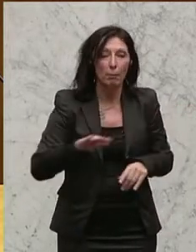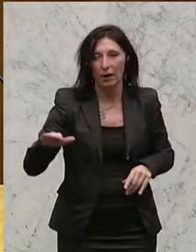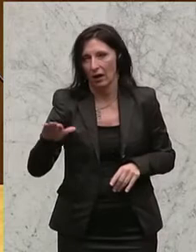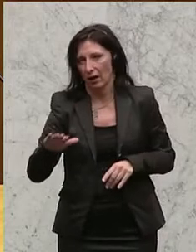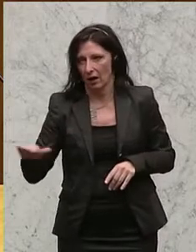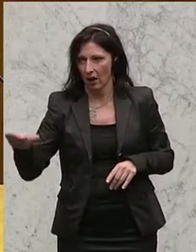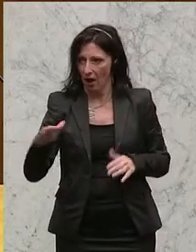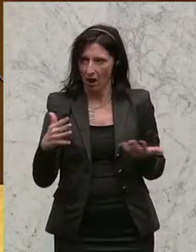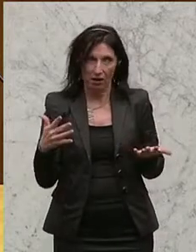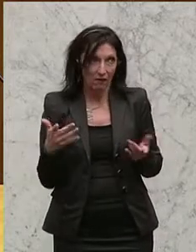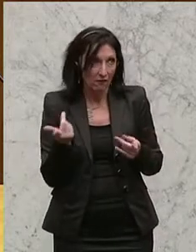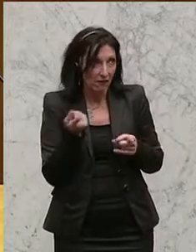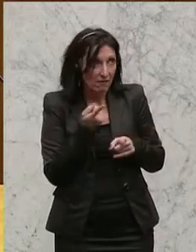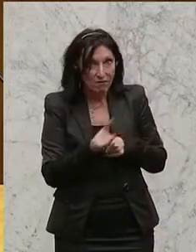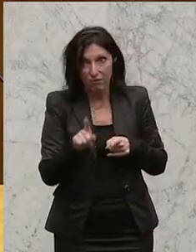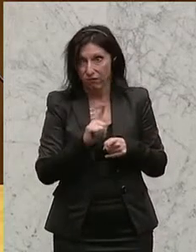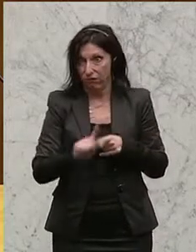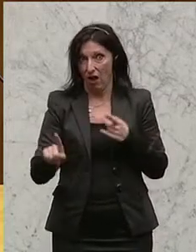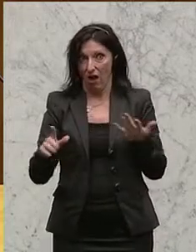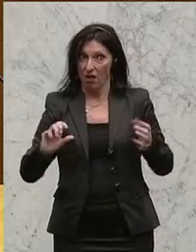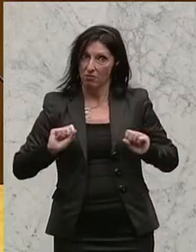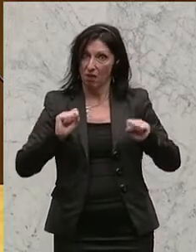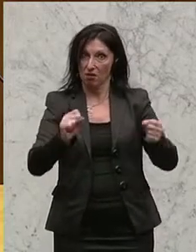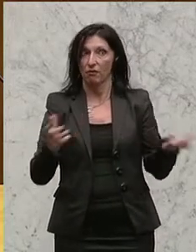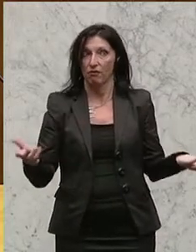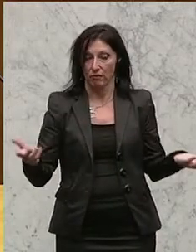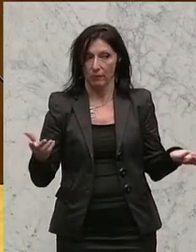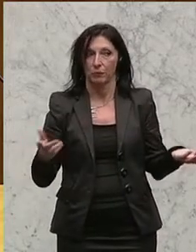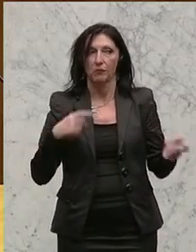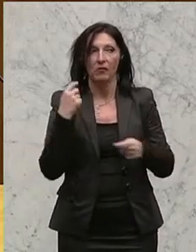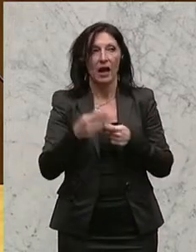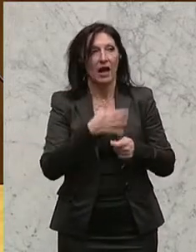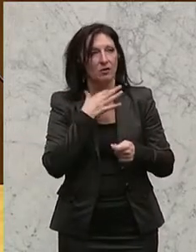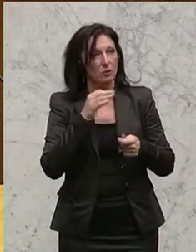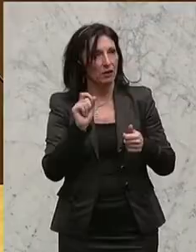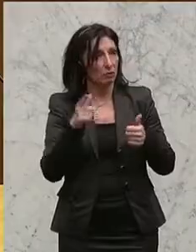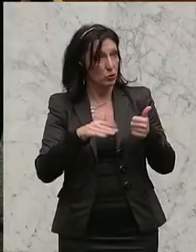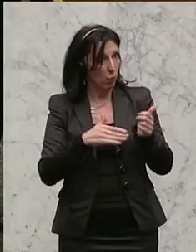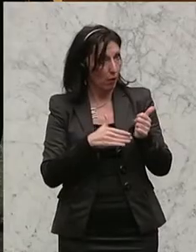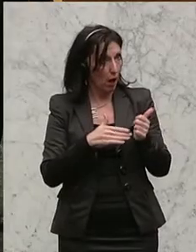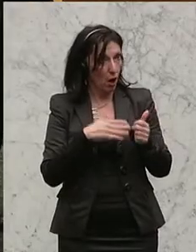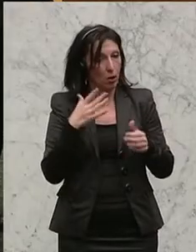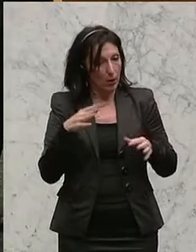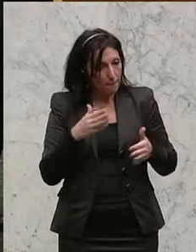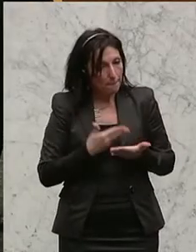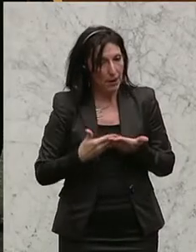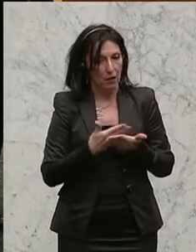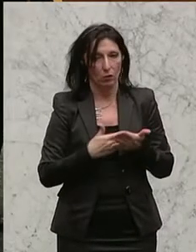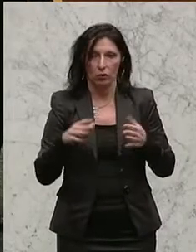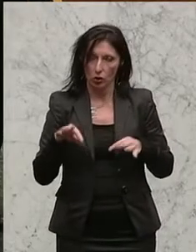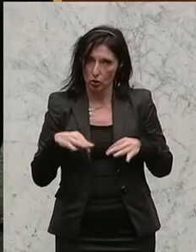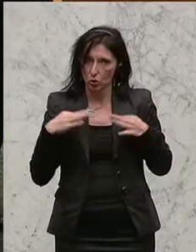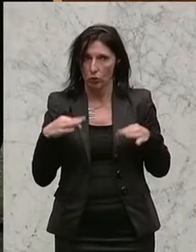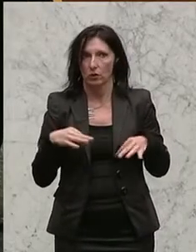latenten Handlungsbedarf haben. Dieser Handlungsbedarf betrifft vor allem im Bildungsbereich, Gesundheitsbereich und